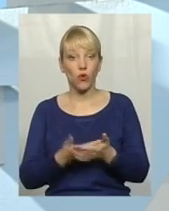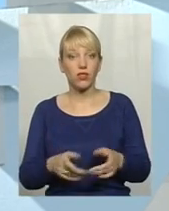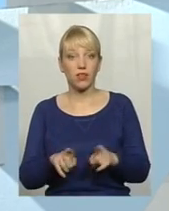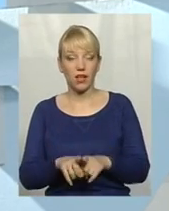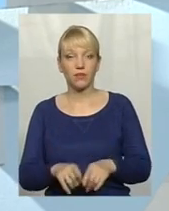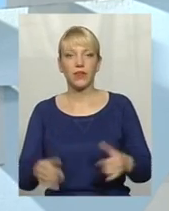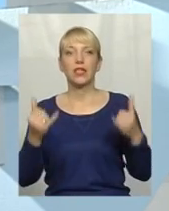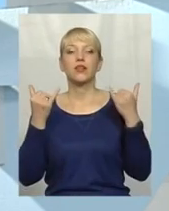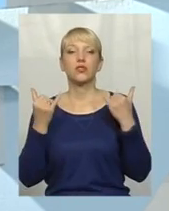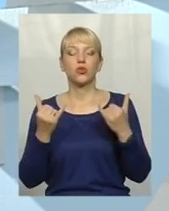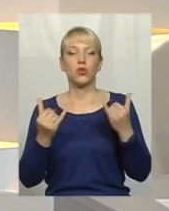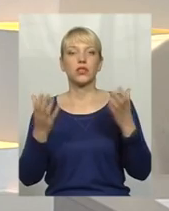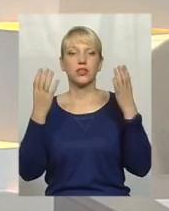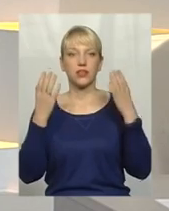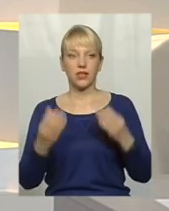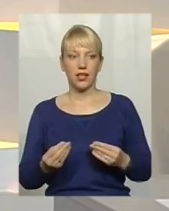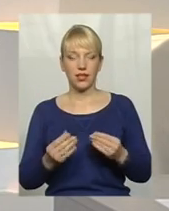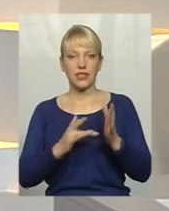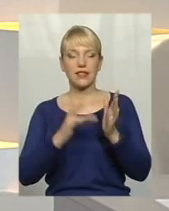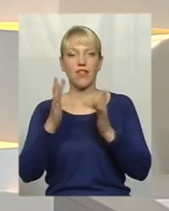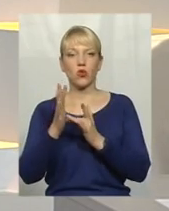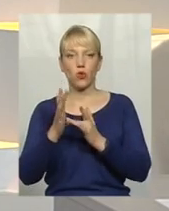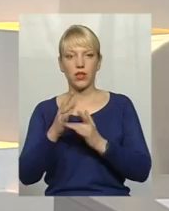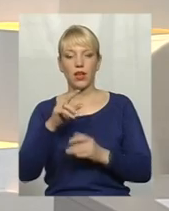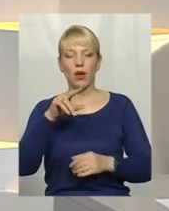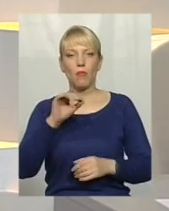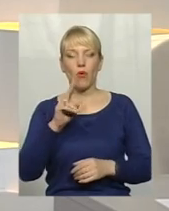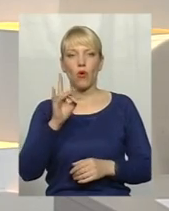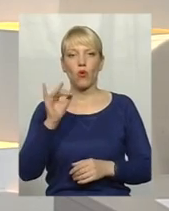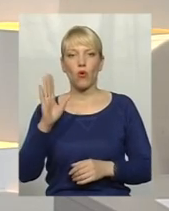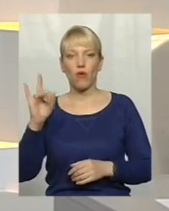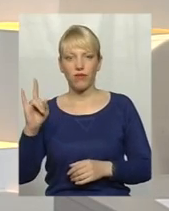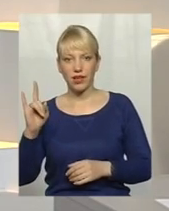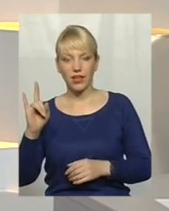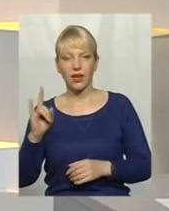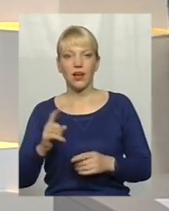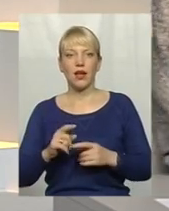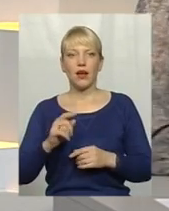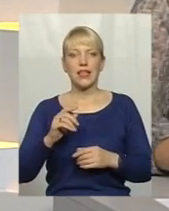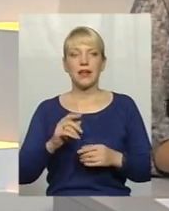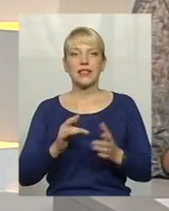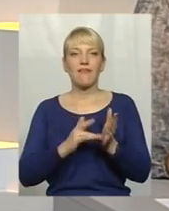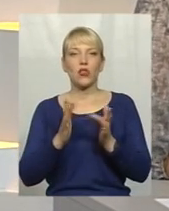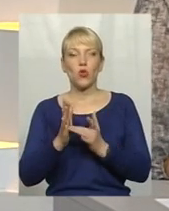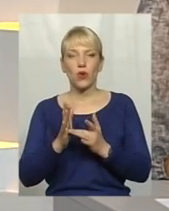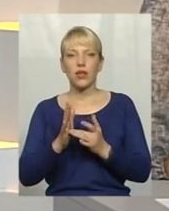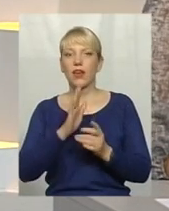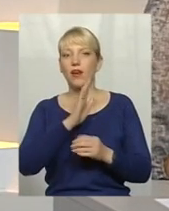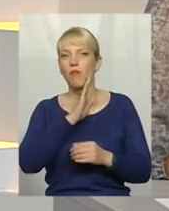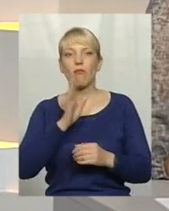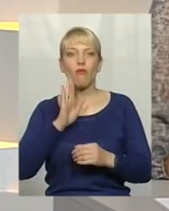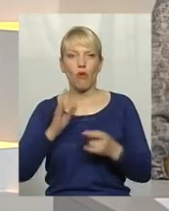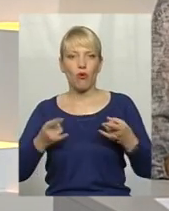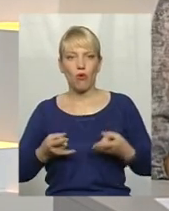Сьогодні день святої покрови при святої Богородиці. Нас залишається буквально дві хвилини.